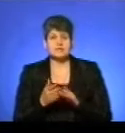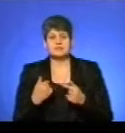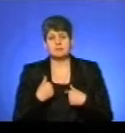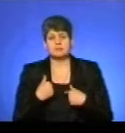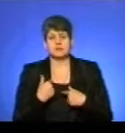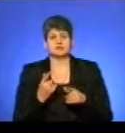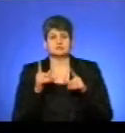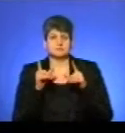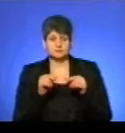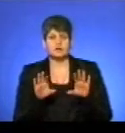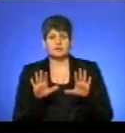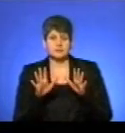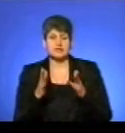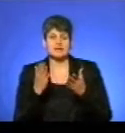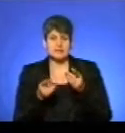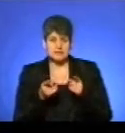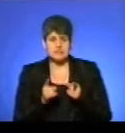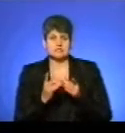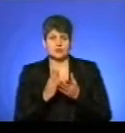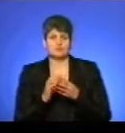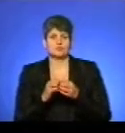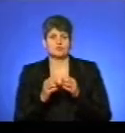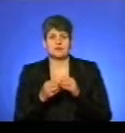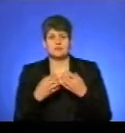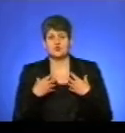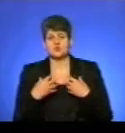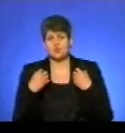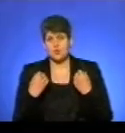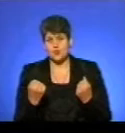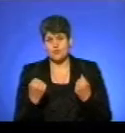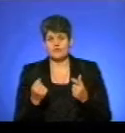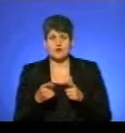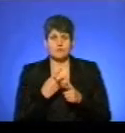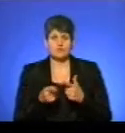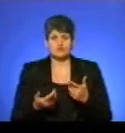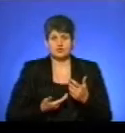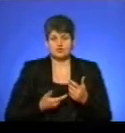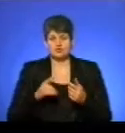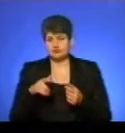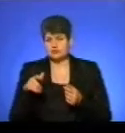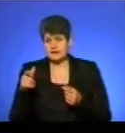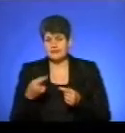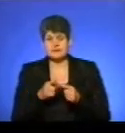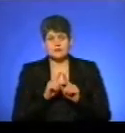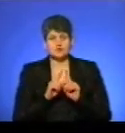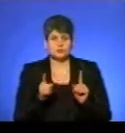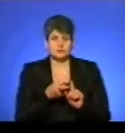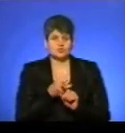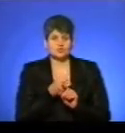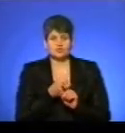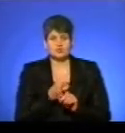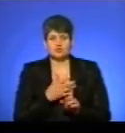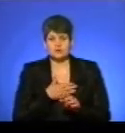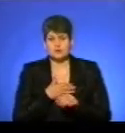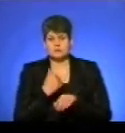на випадки, коли дійсно є загроза здоров'ю або життю людей. Особливо це стосується в нас в